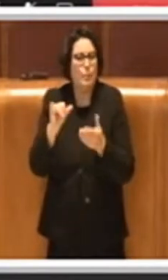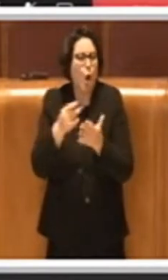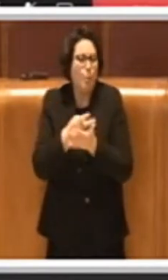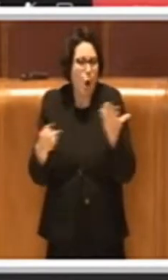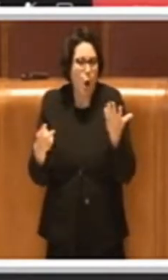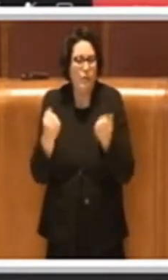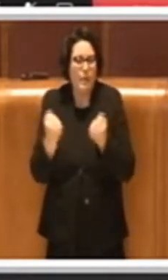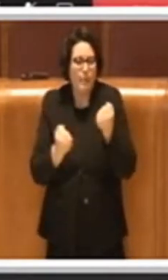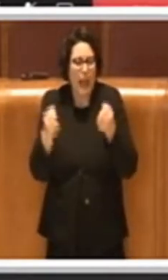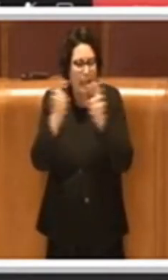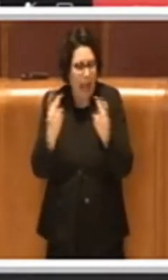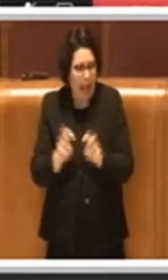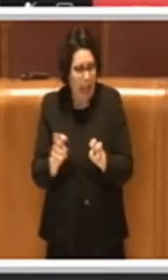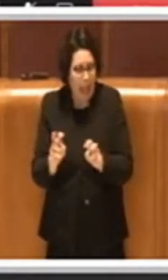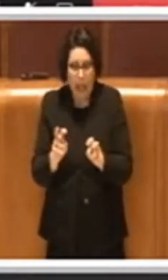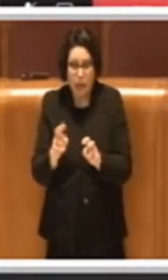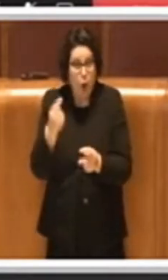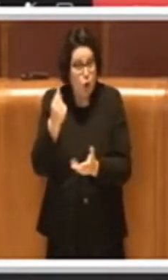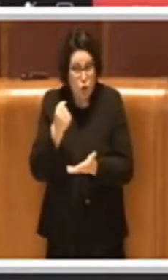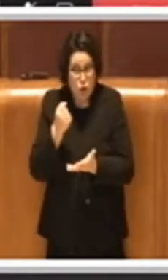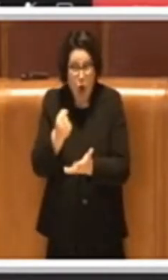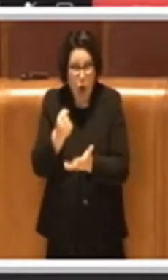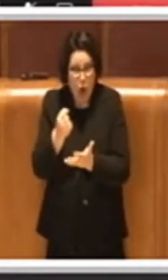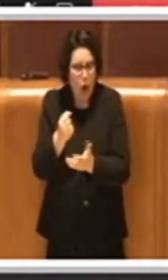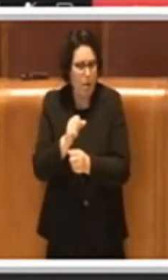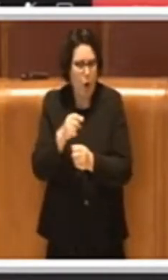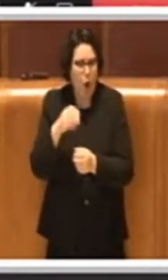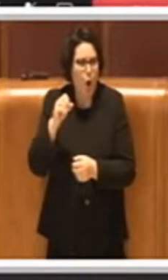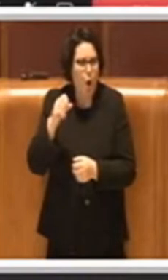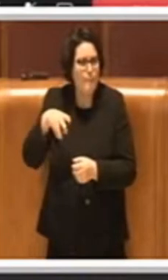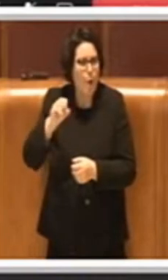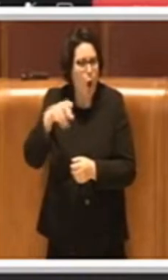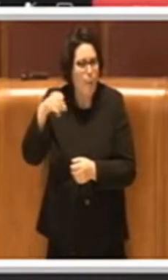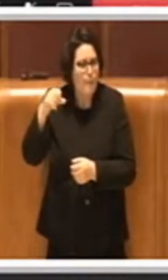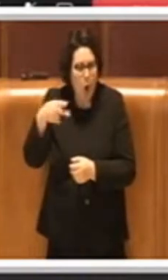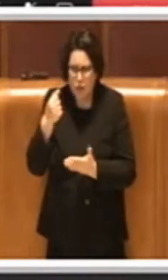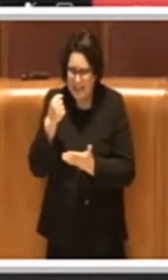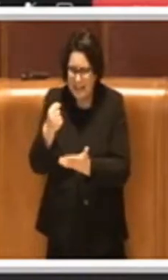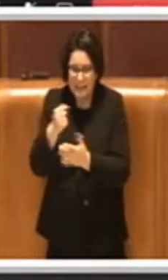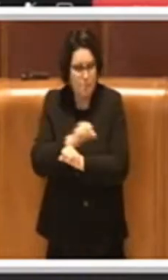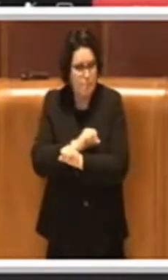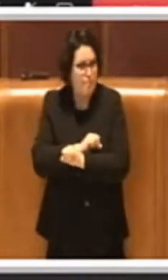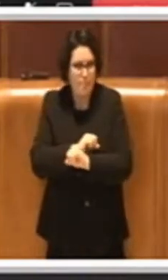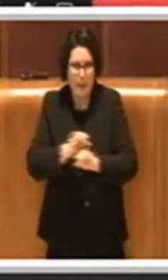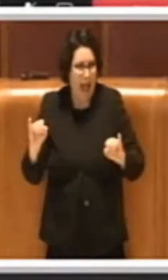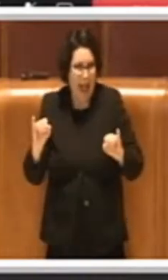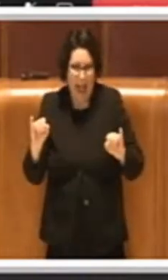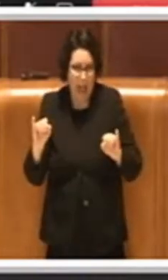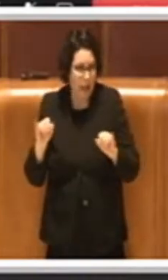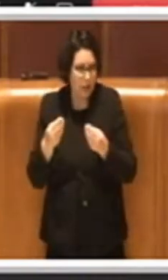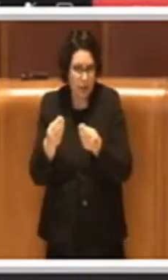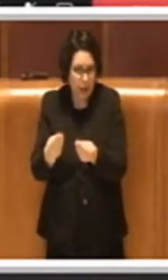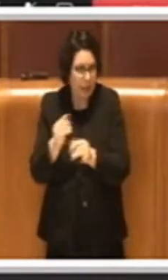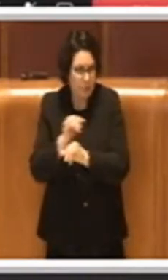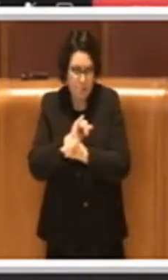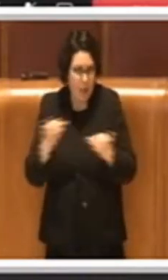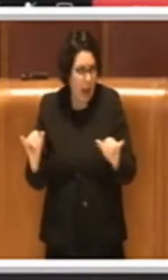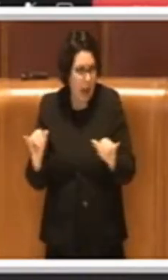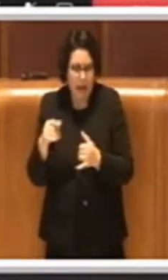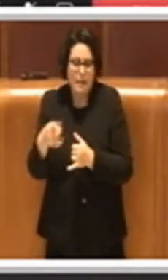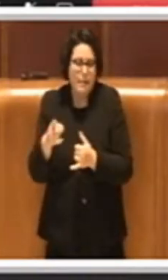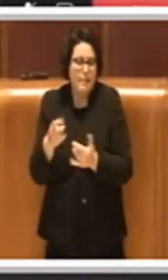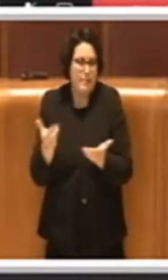elettrica, tranche che non fu mai destinata al POMOS, che chiaramente non poté in qualche modo definire l'ultimo